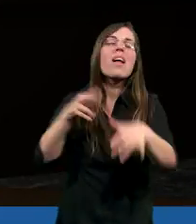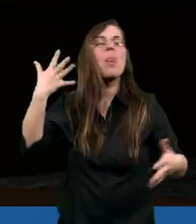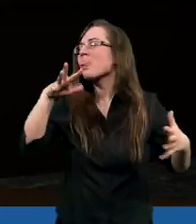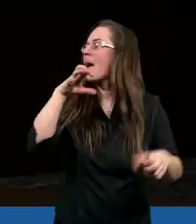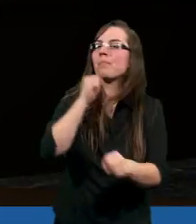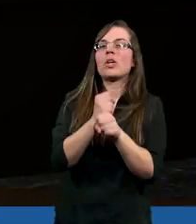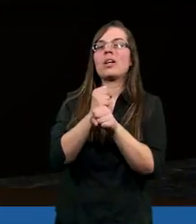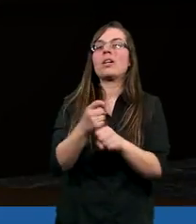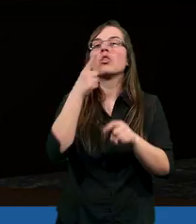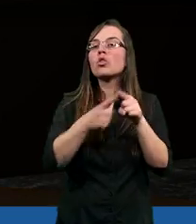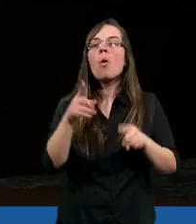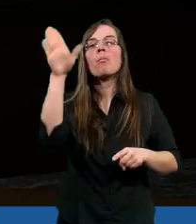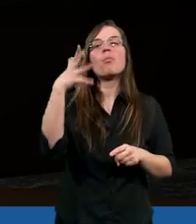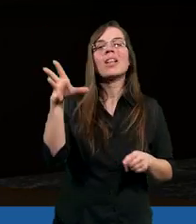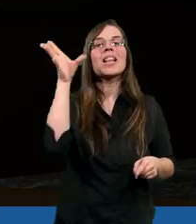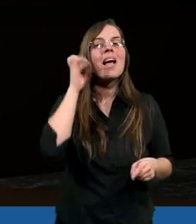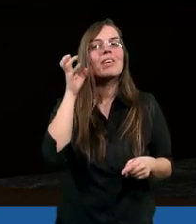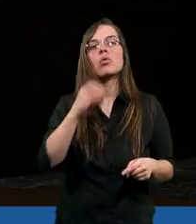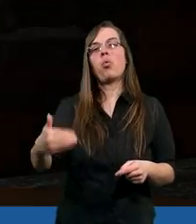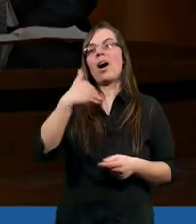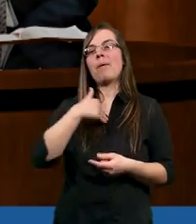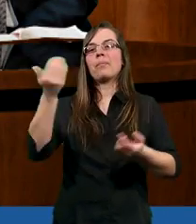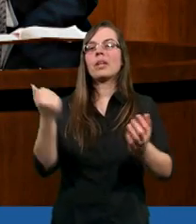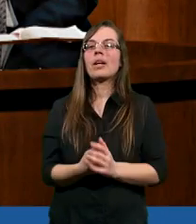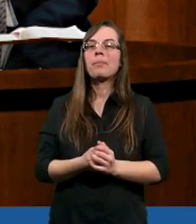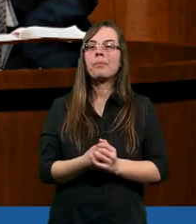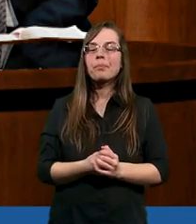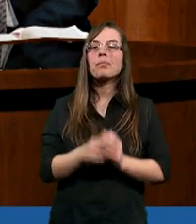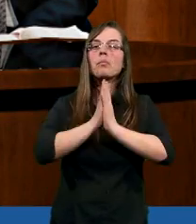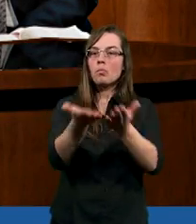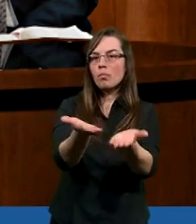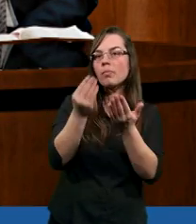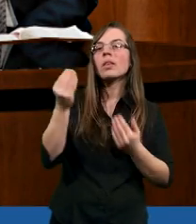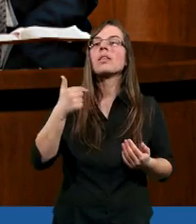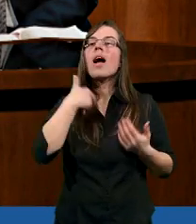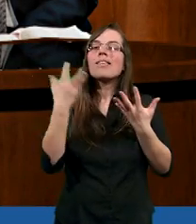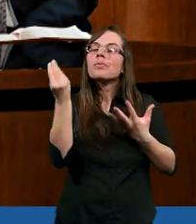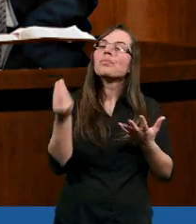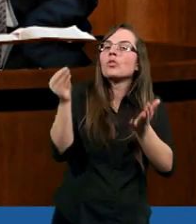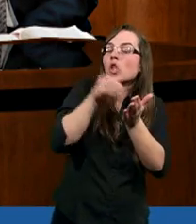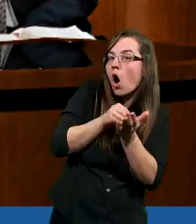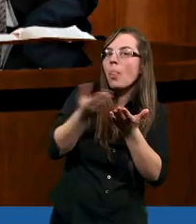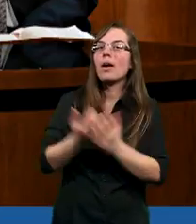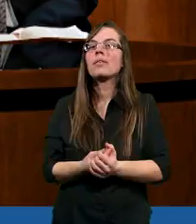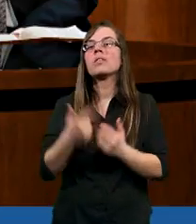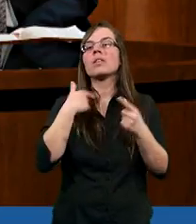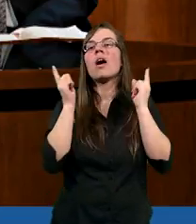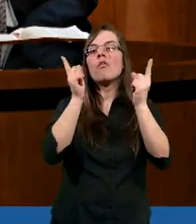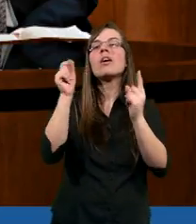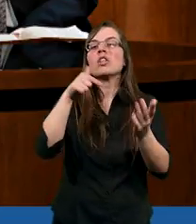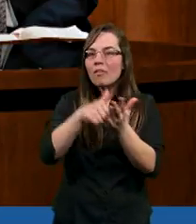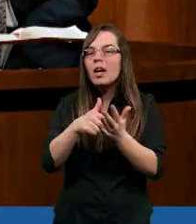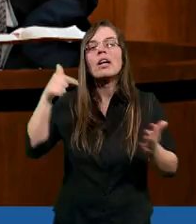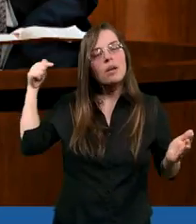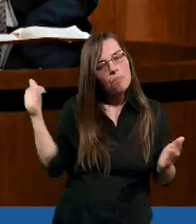przestanę, dopóki Bóg mnie nie wysłucha. Nie mogę czekować? Proszę, proszę. Ale ja chciałam powiedzieć, że ja uważam, że